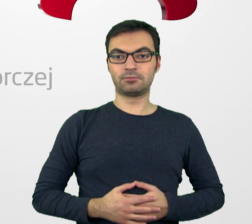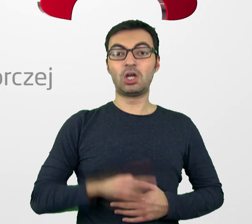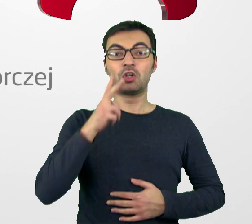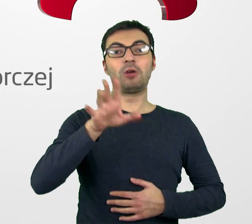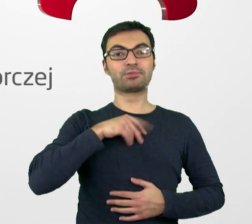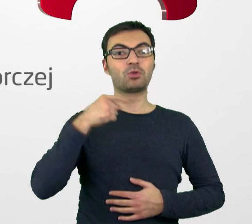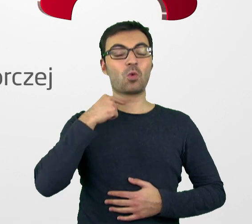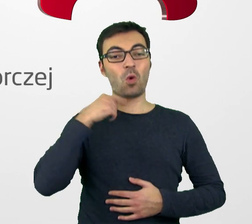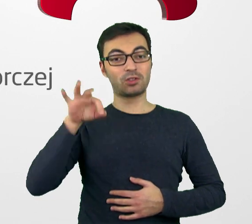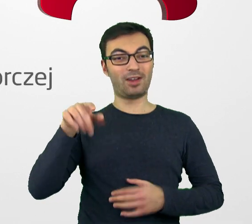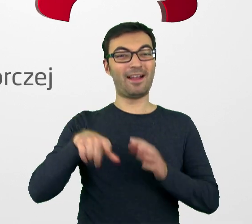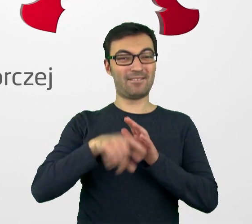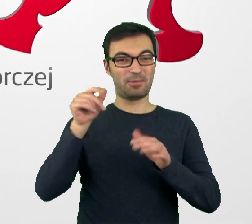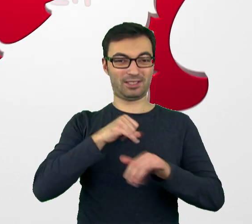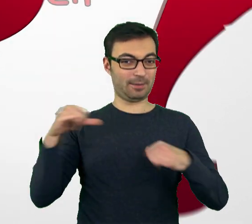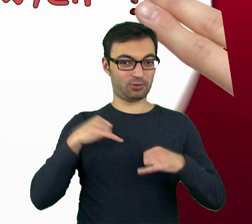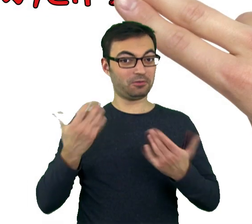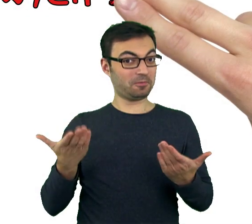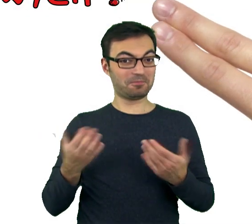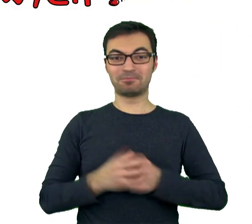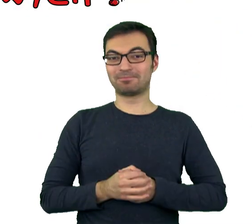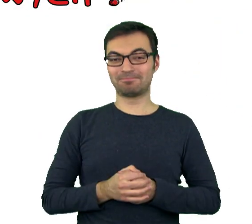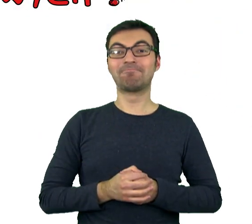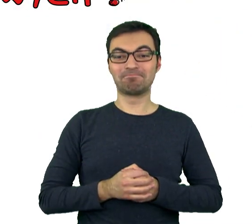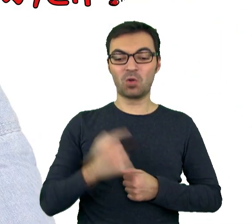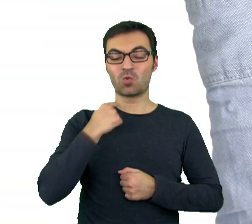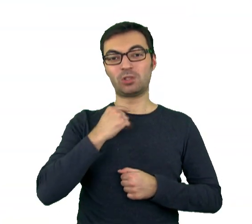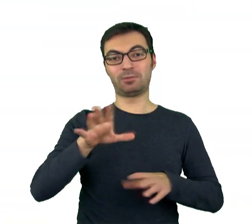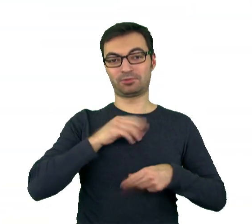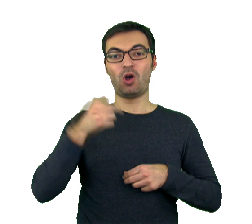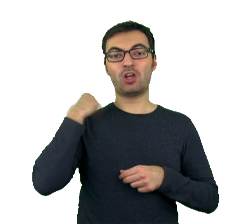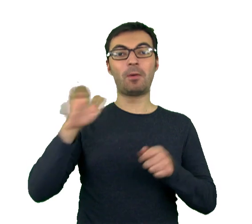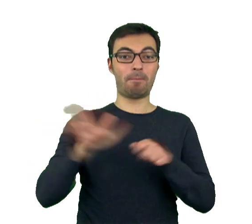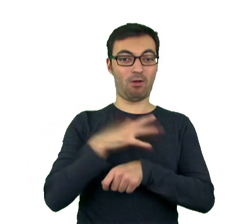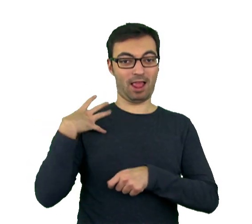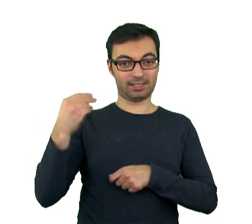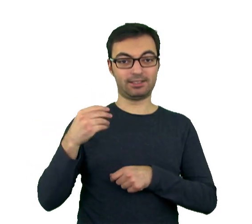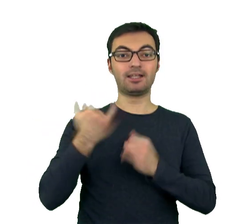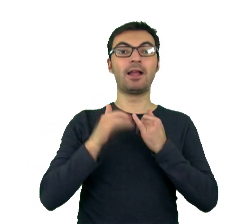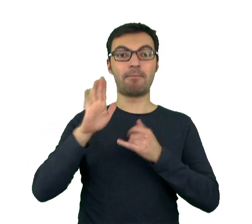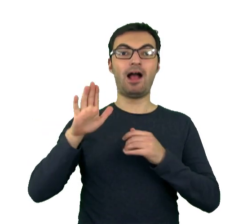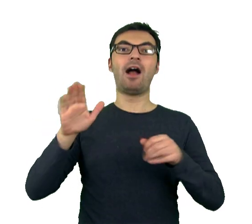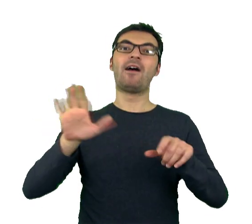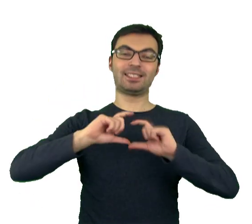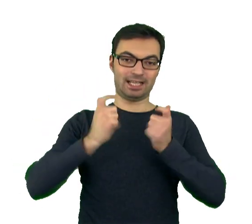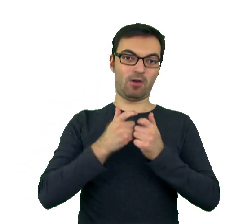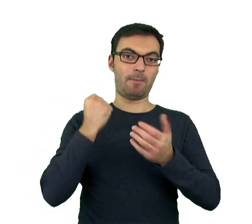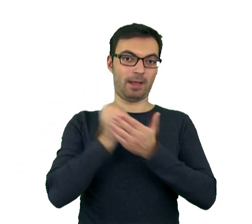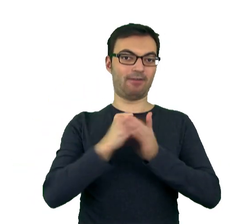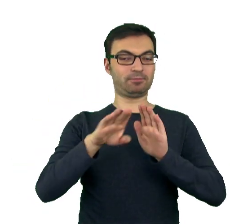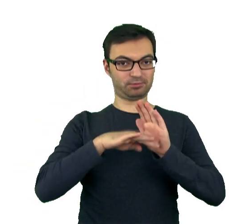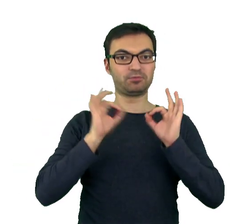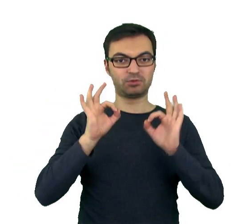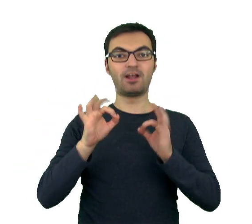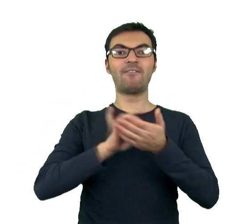Komunikat Państwowej Komisji Wyborczej. Kto może głosować w wyborach samorządowych? Głosować mogą osoby pełnoletnie,